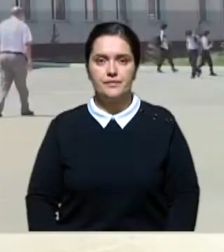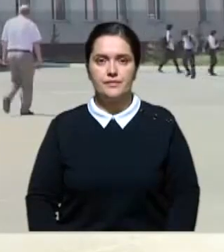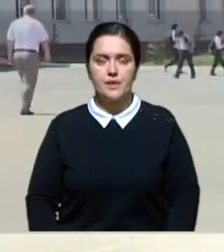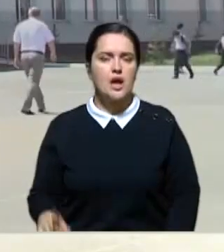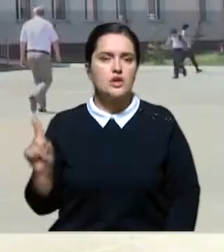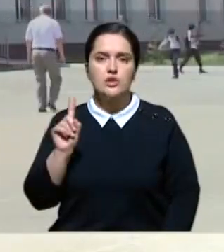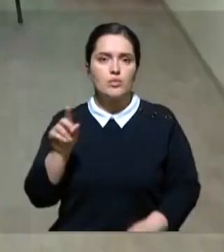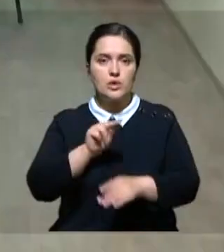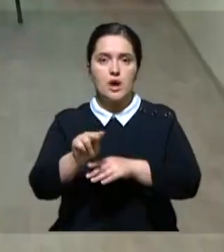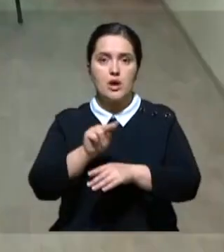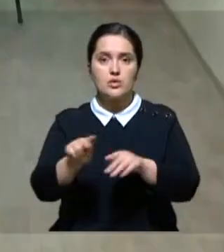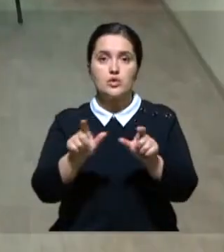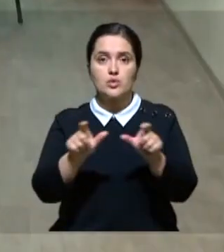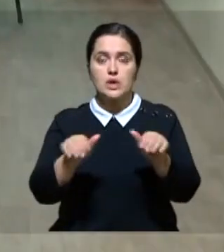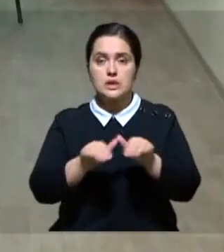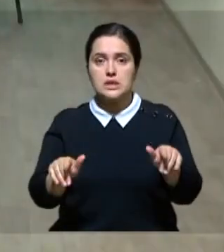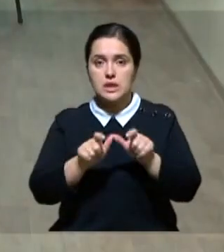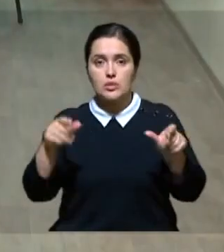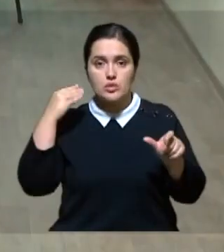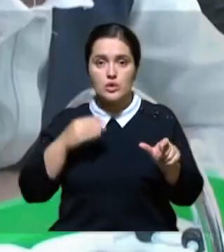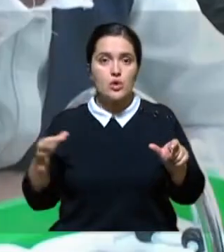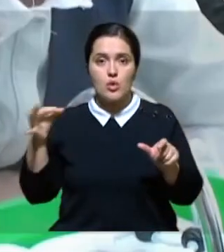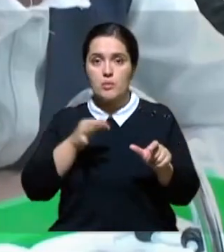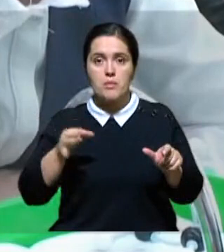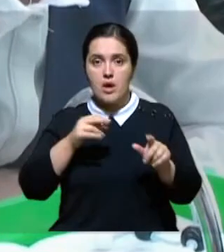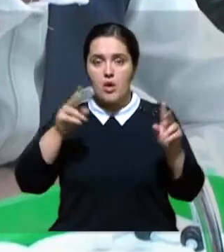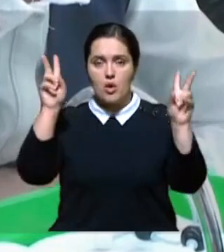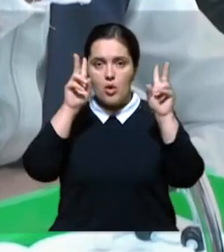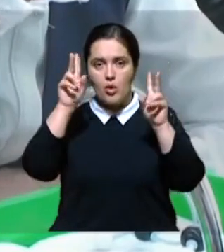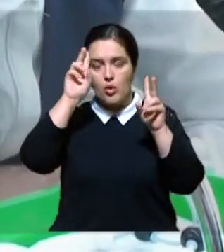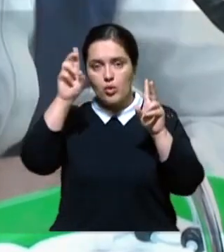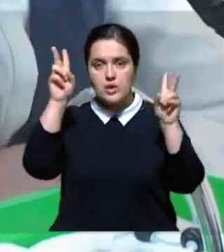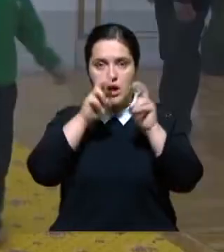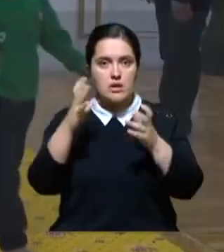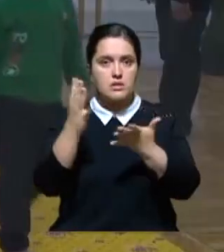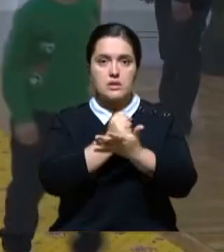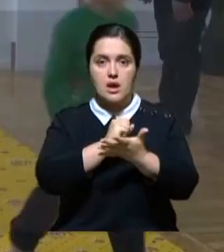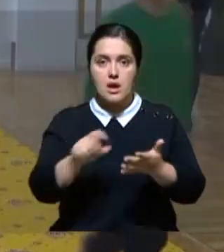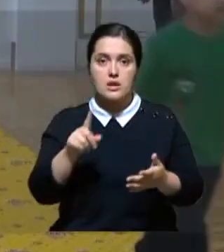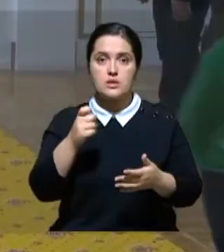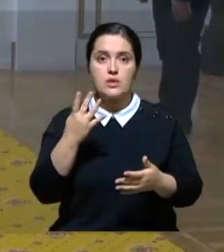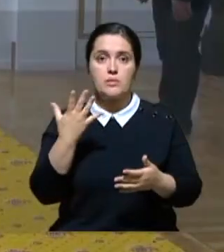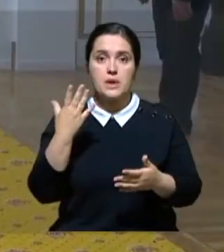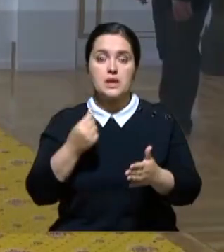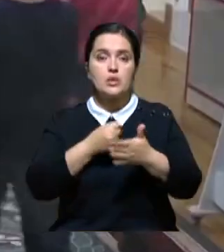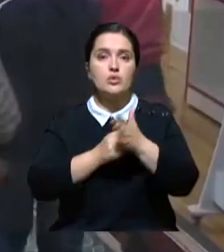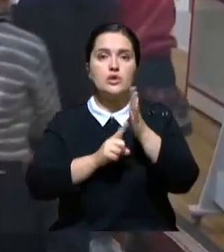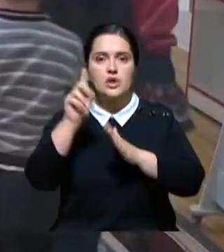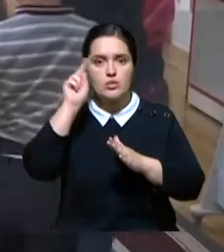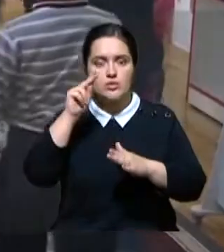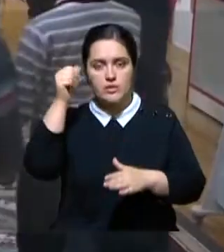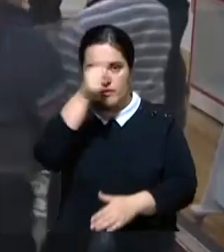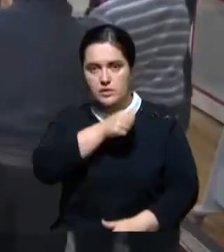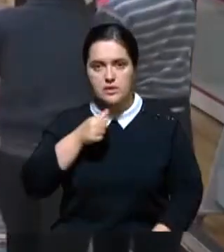Чему научат? Сотни школ и детских садов в Туркестанской области не прошли госаттестацию. И это за 45 дней до